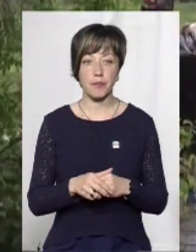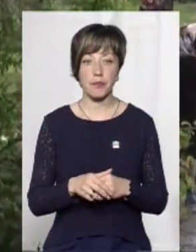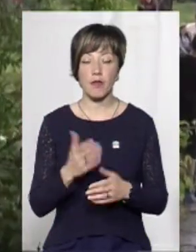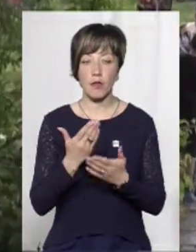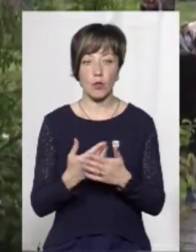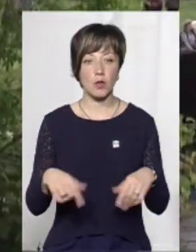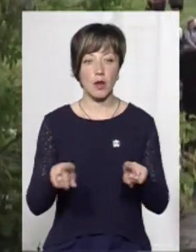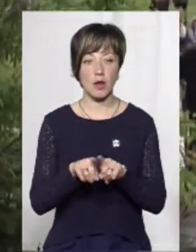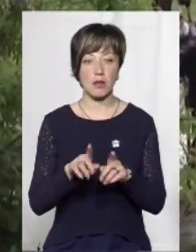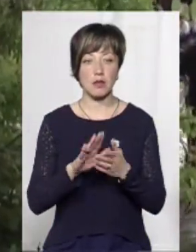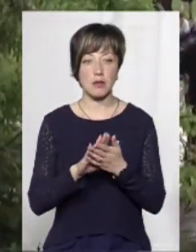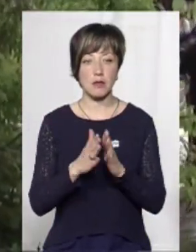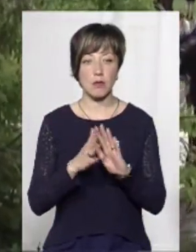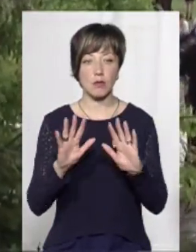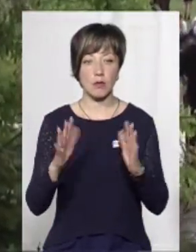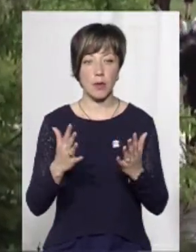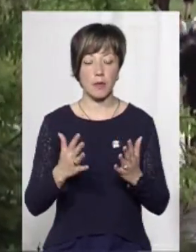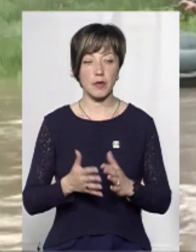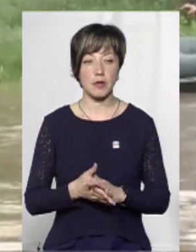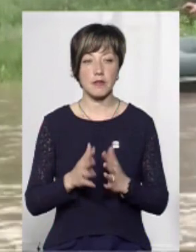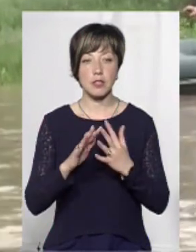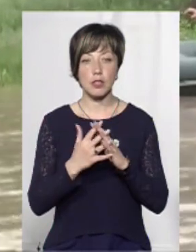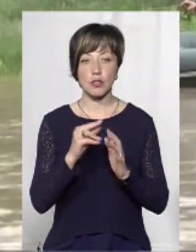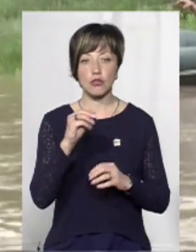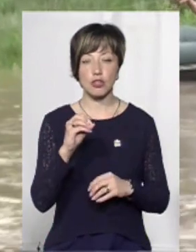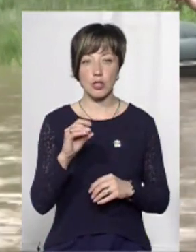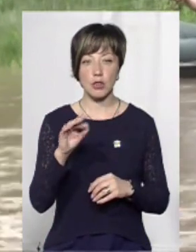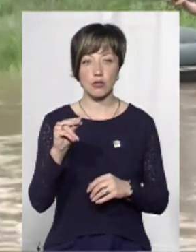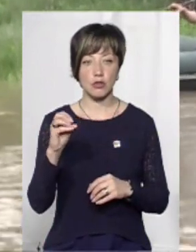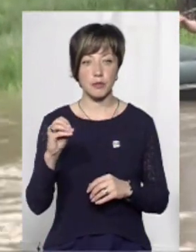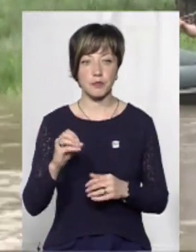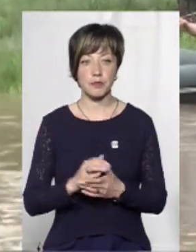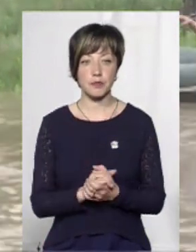От така подія трапилася у селі Черча.